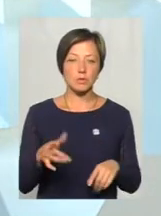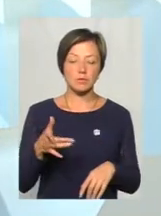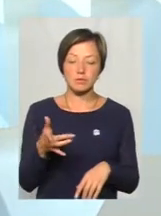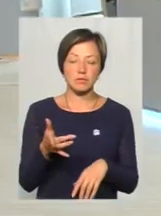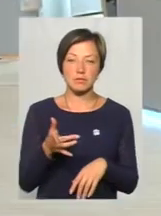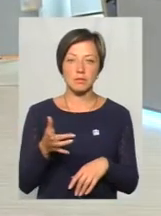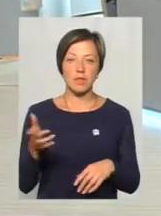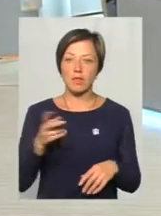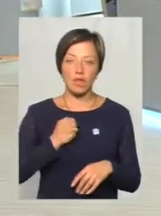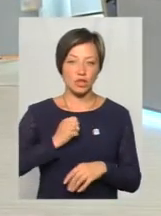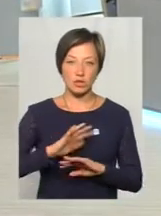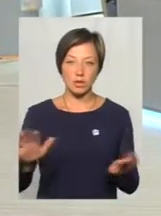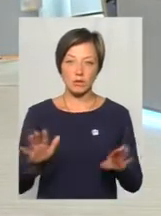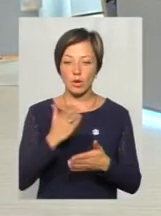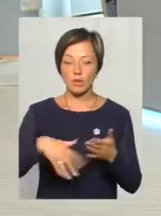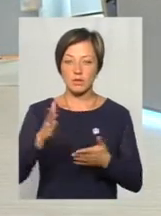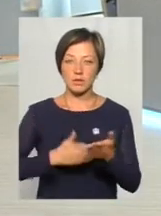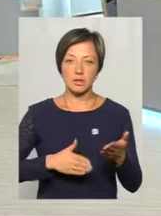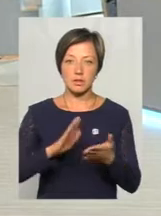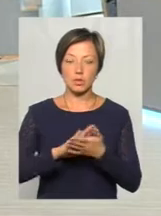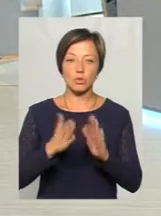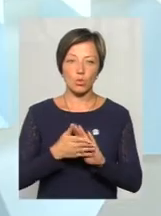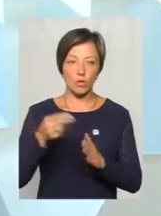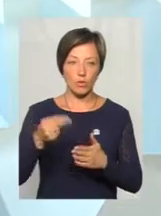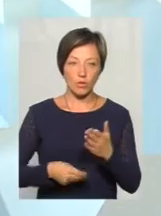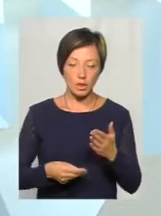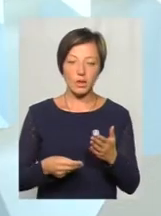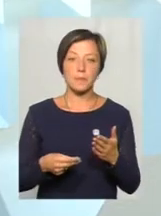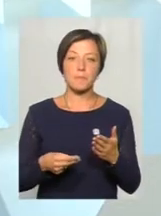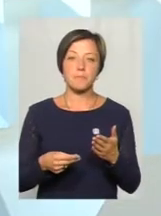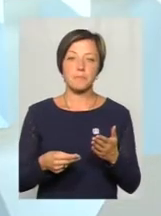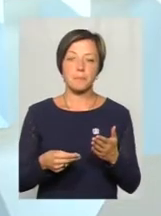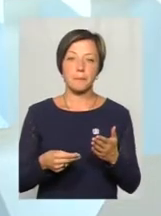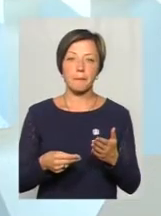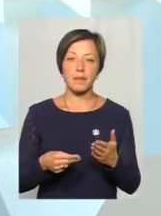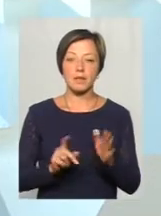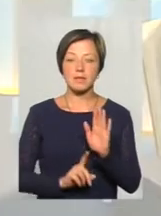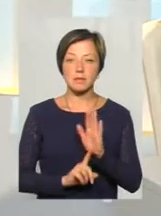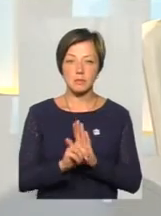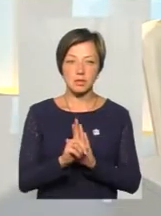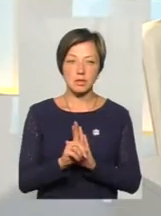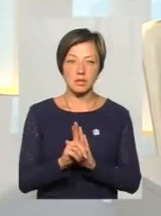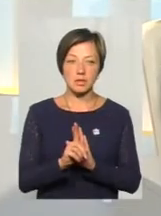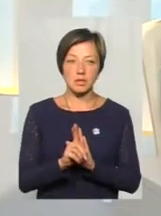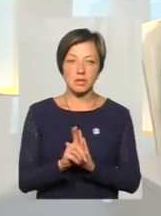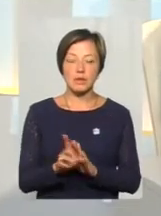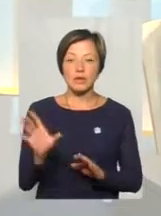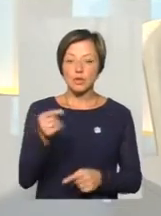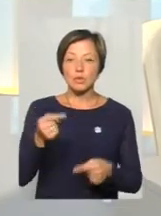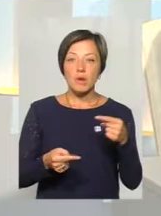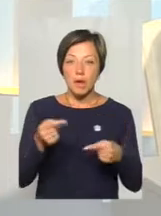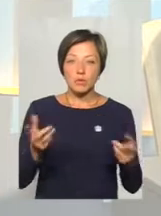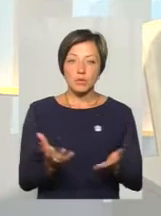наказувати. Будемо тут же розривати графіки, будуть розривати договори, ну, запускати… бачите, тут виходить суперечка, що